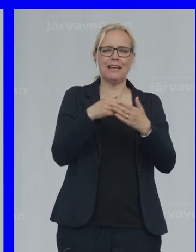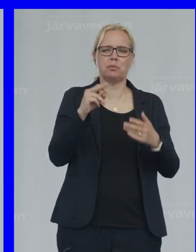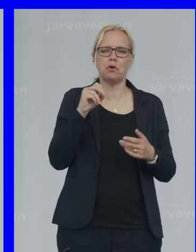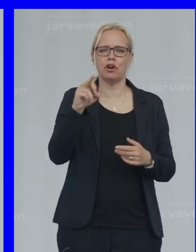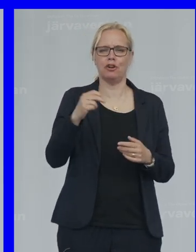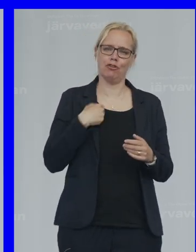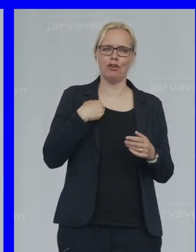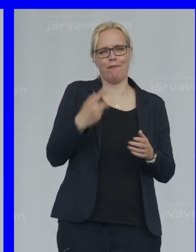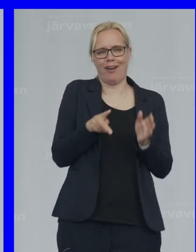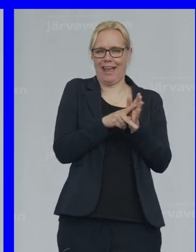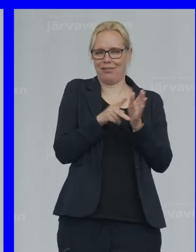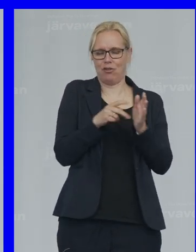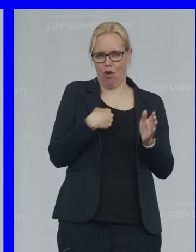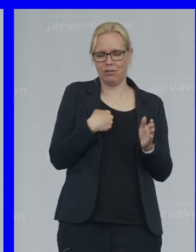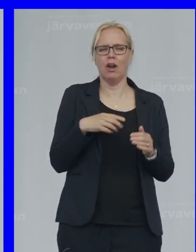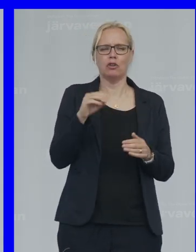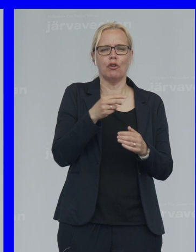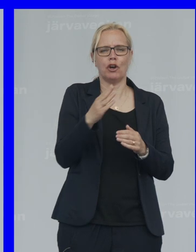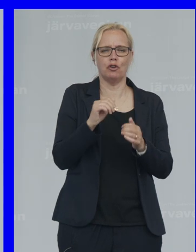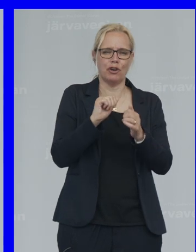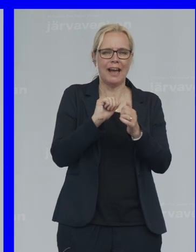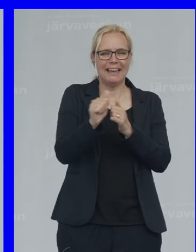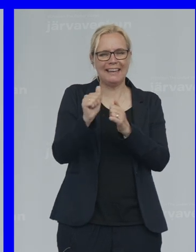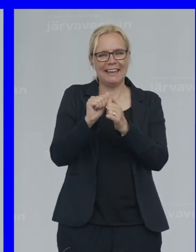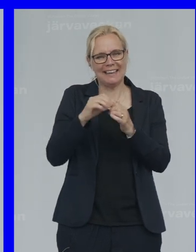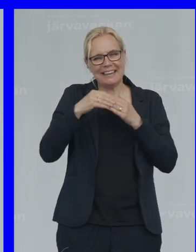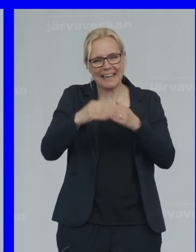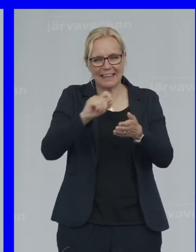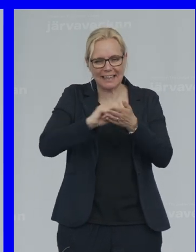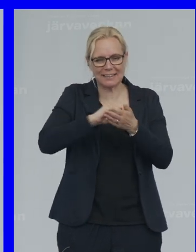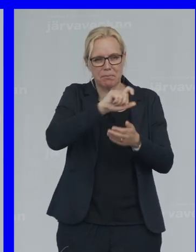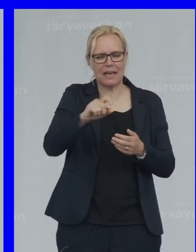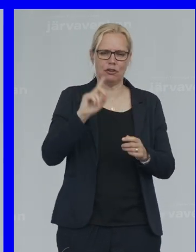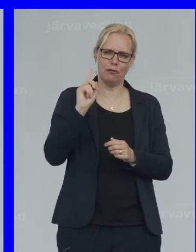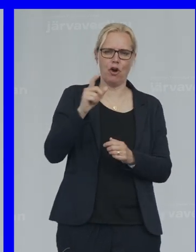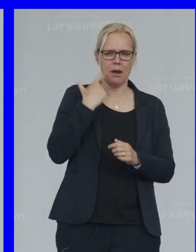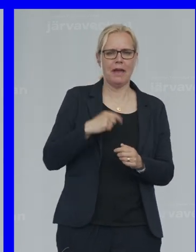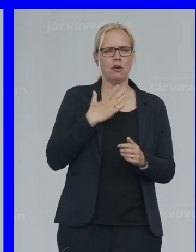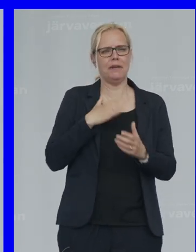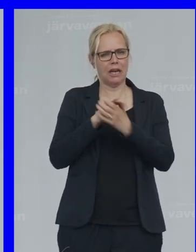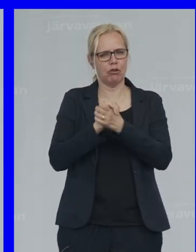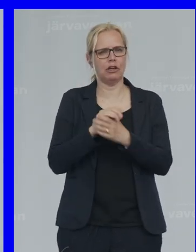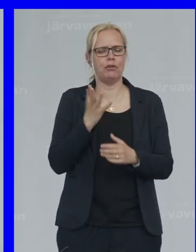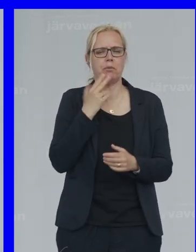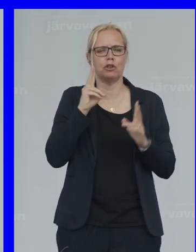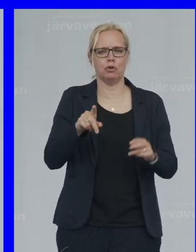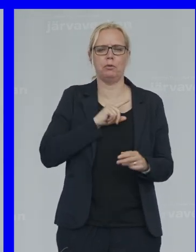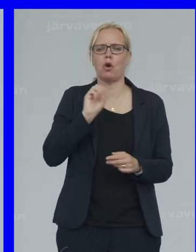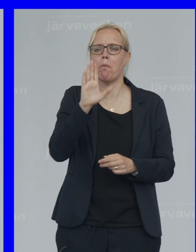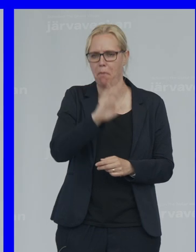kandiderade Så var det Några ledarskribenter Som hånade Mig och mina kollegor För att vi pratade Så mycket Om barnen